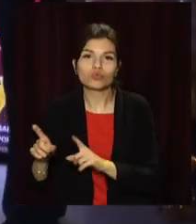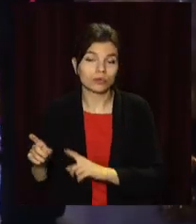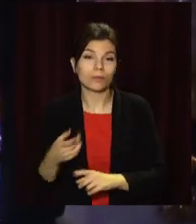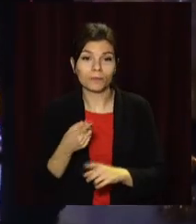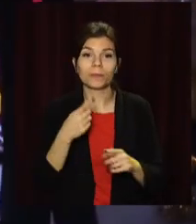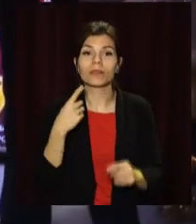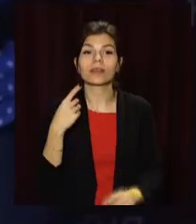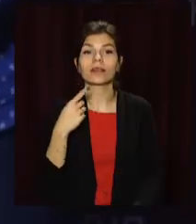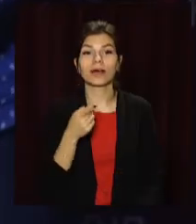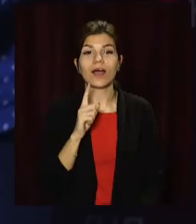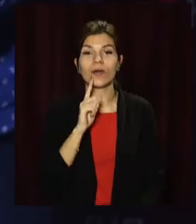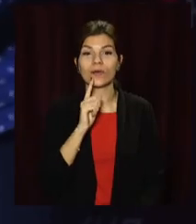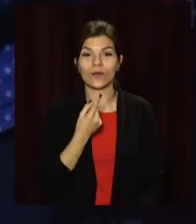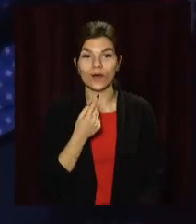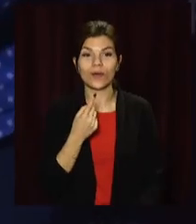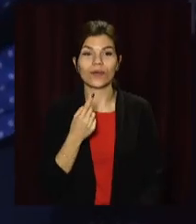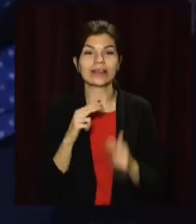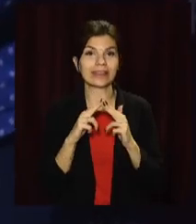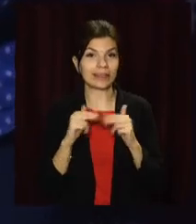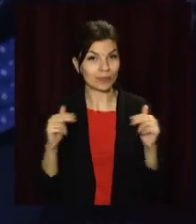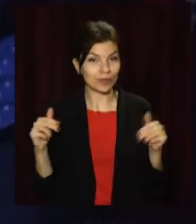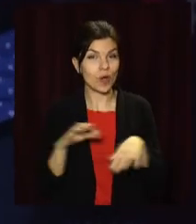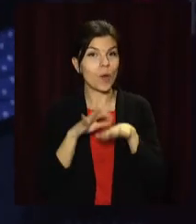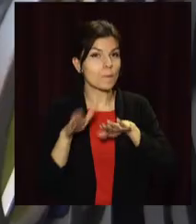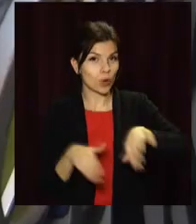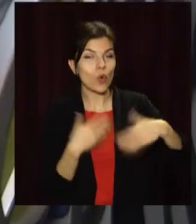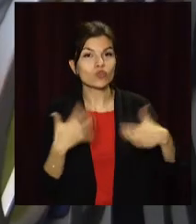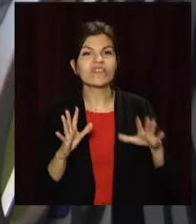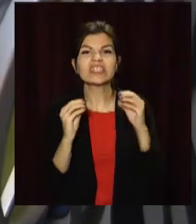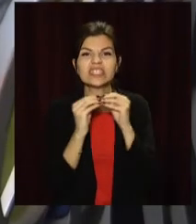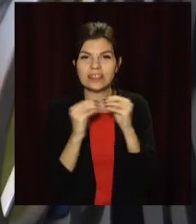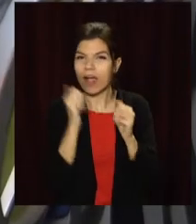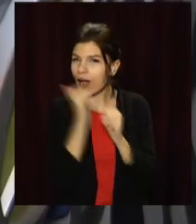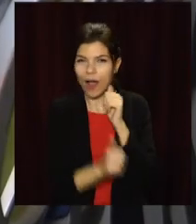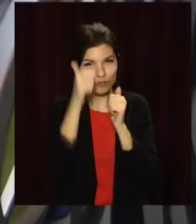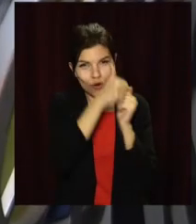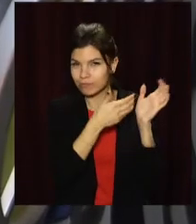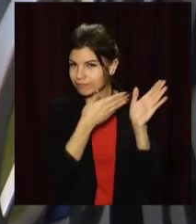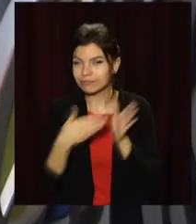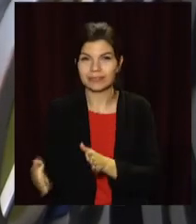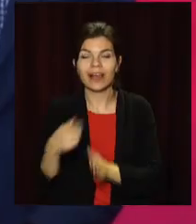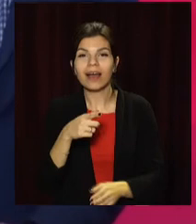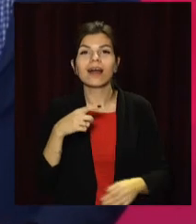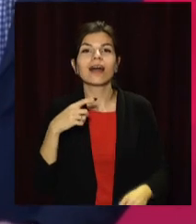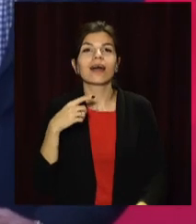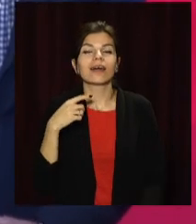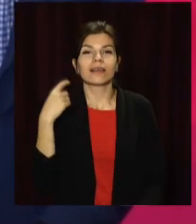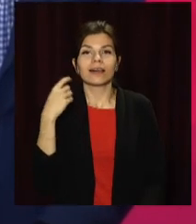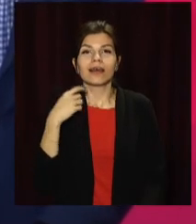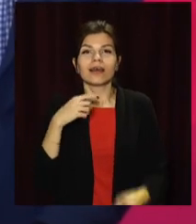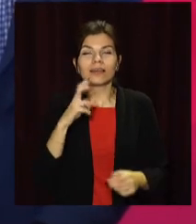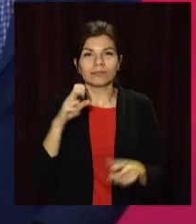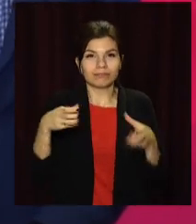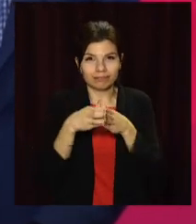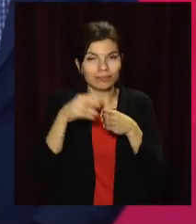щорічний конкурс «Студент року Дніпропетровщини» пройшов вже в десяте. В Департаменті освіти та науки облдержадміністрації кажуть,